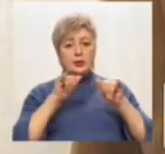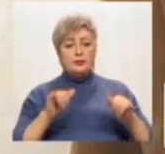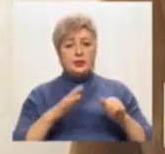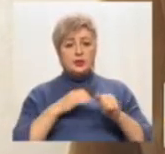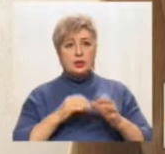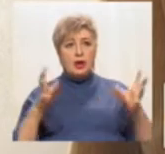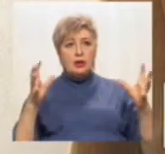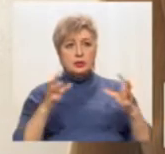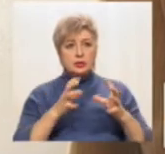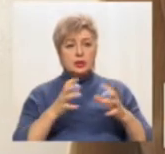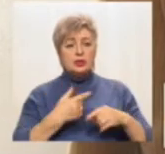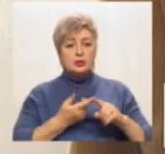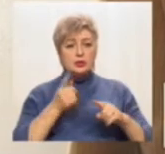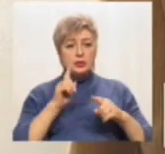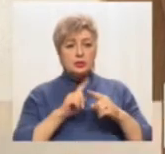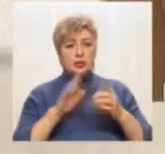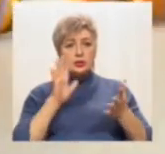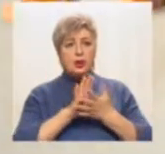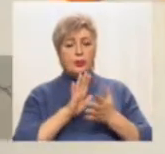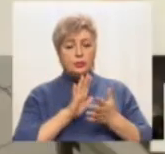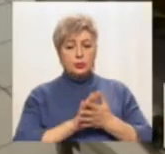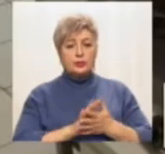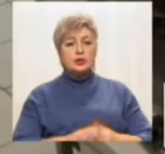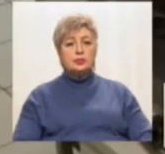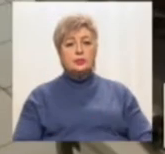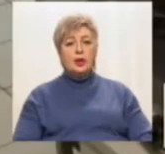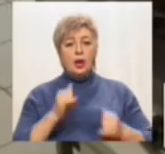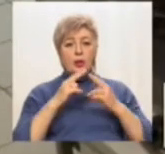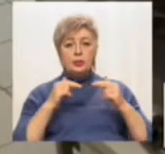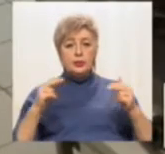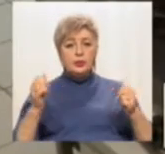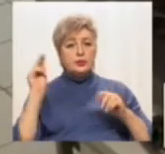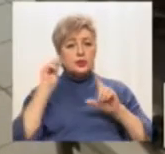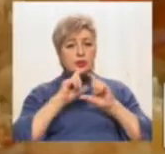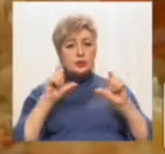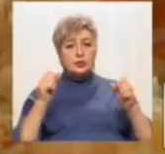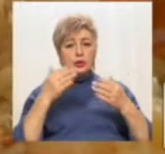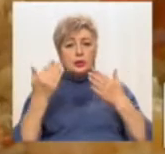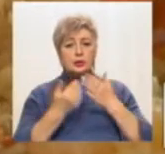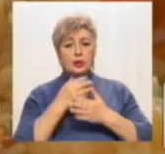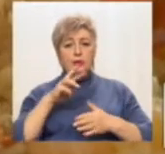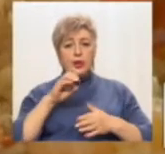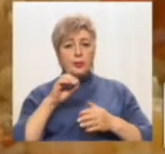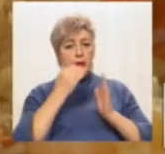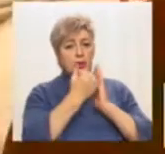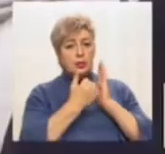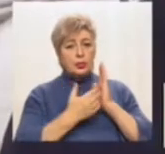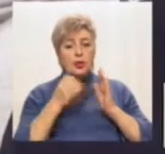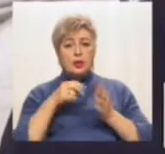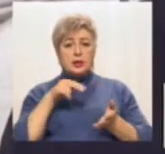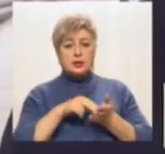цього забруднювача. У дніпровських школах нове меню та ціни у їдальнях.